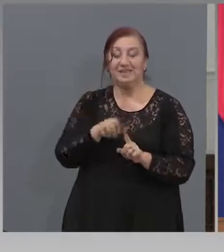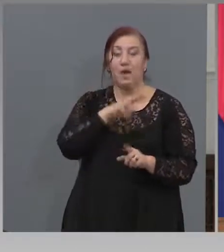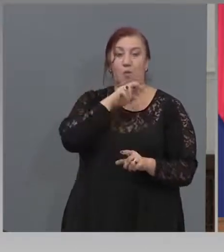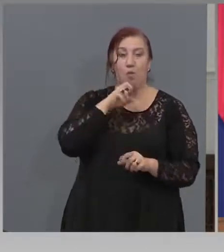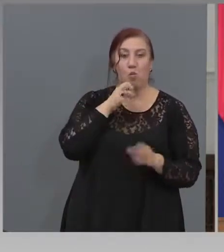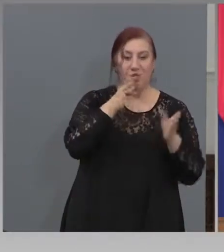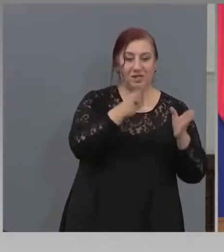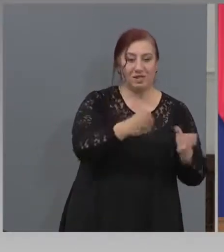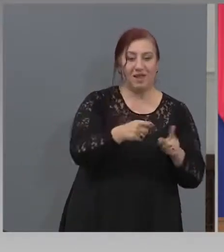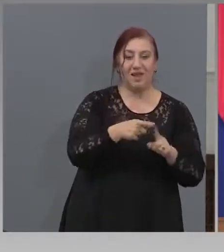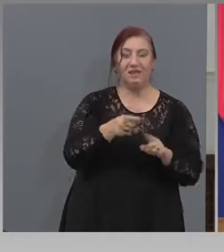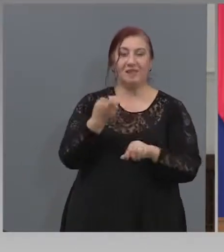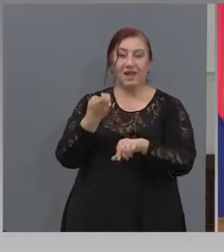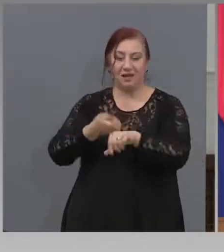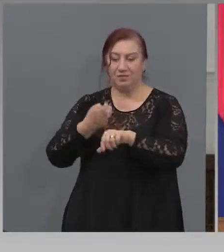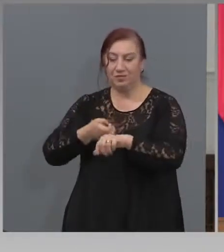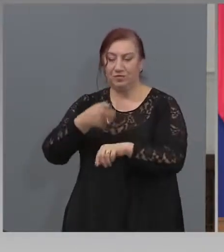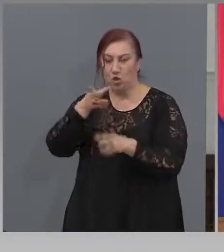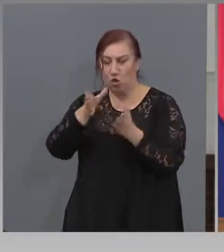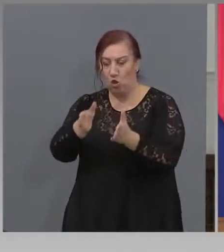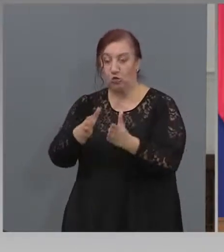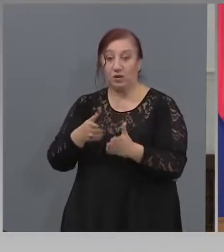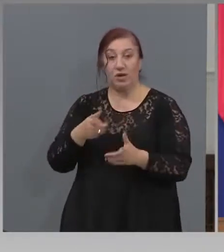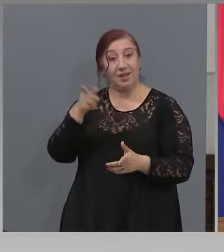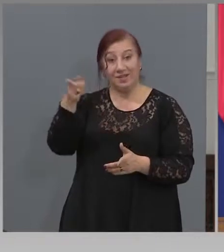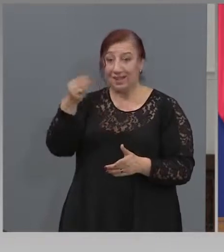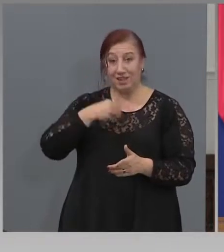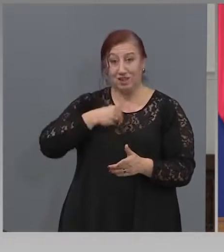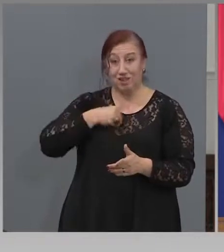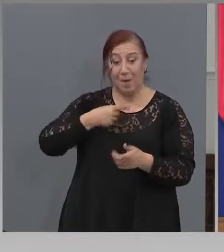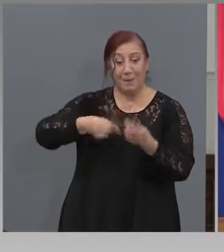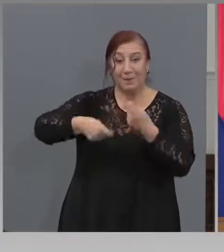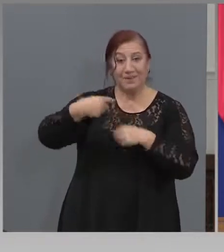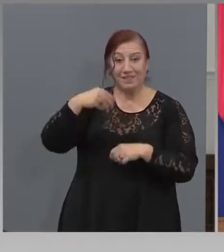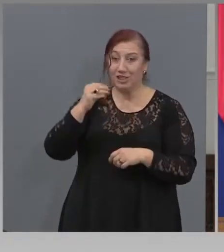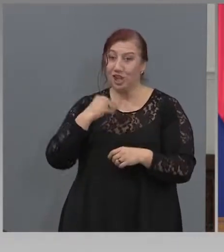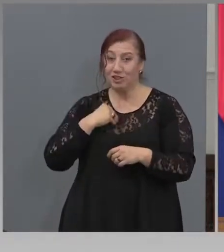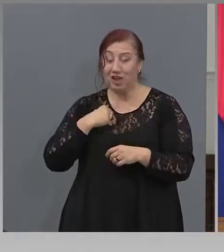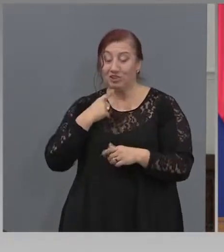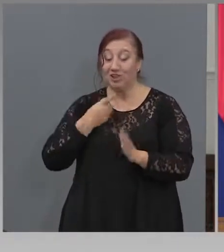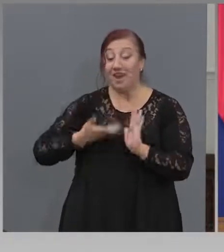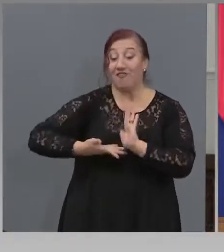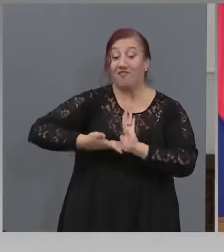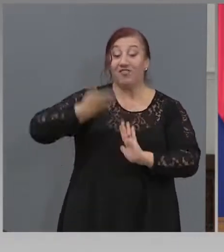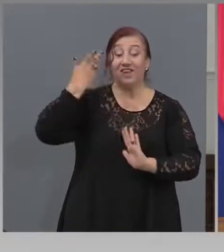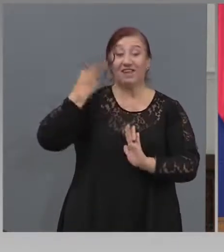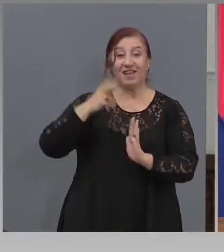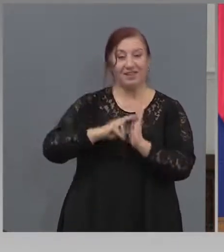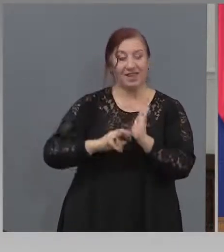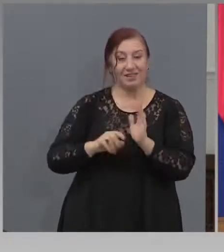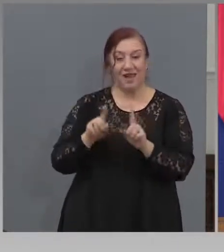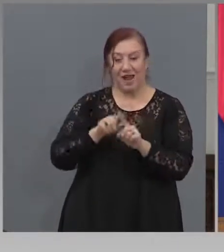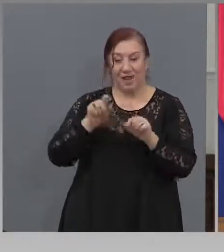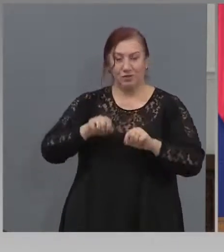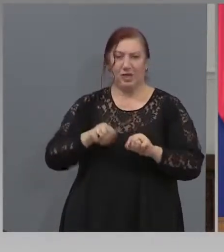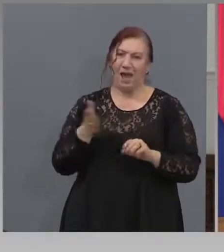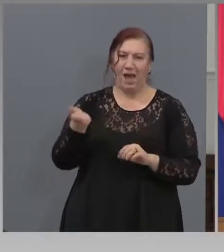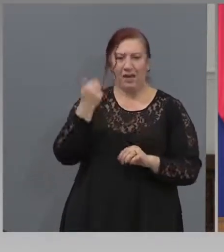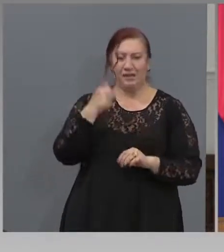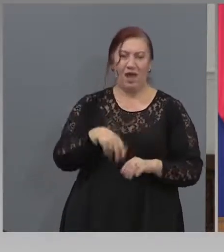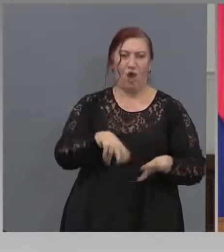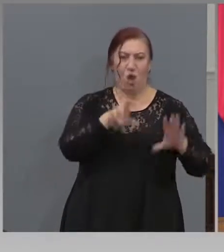останали. Дигнете ни данъците. Дали ще каже бизнеса? Дали ще е така отговорен както сега 80 на 20, 100 на 0.